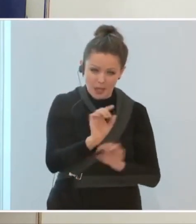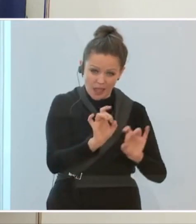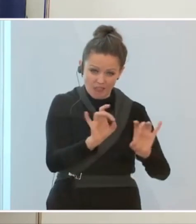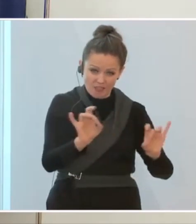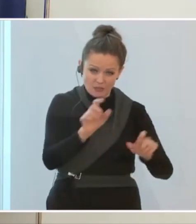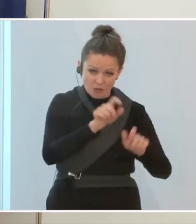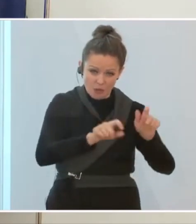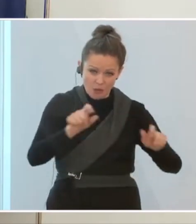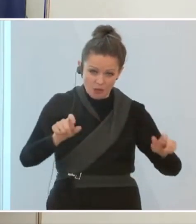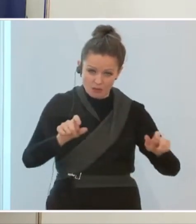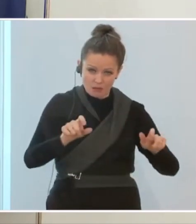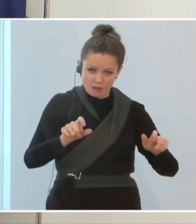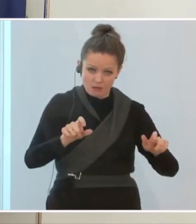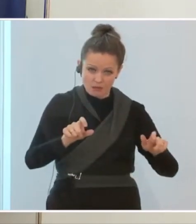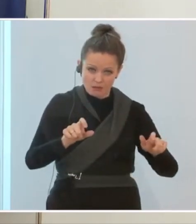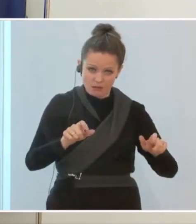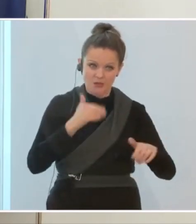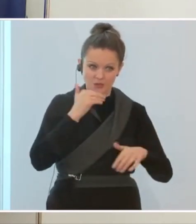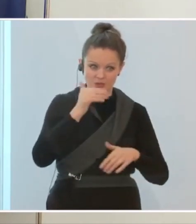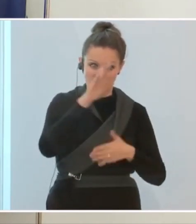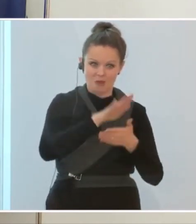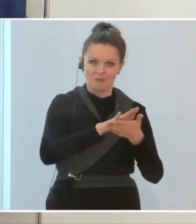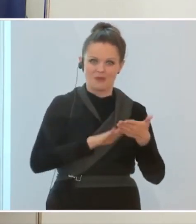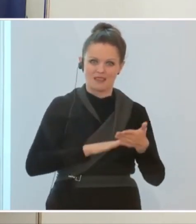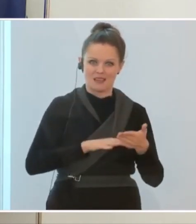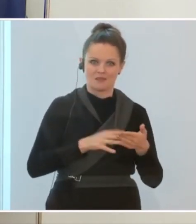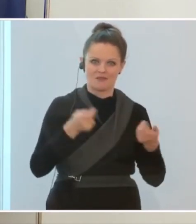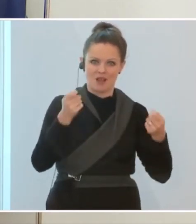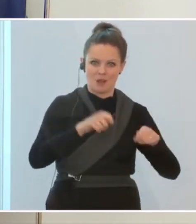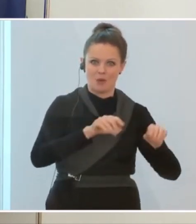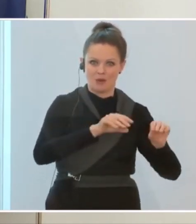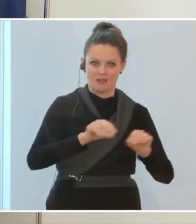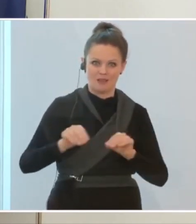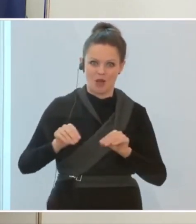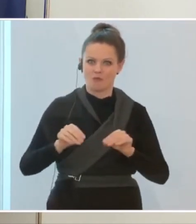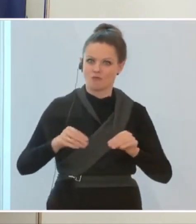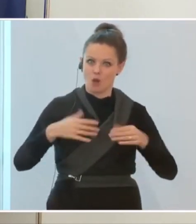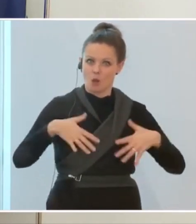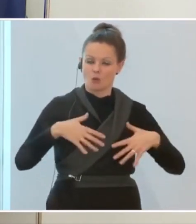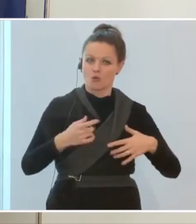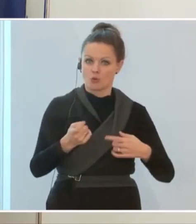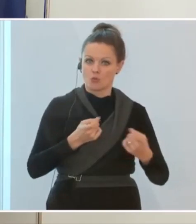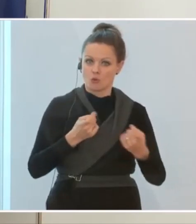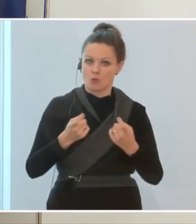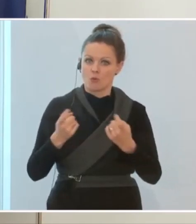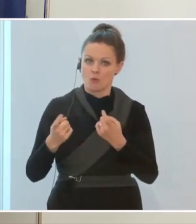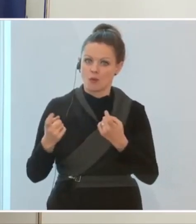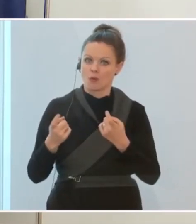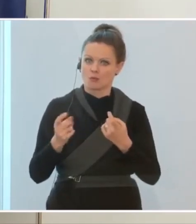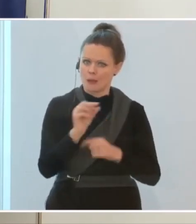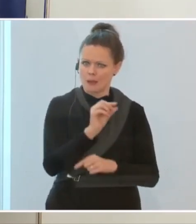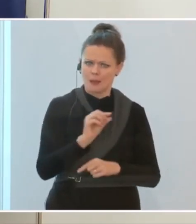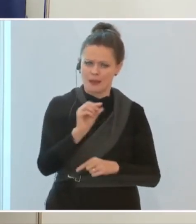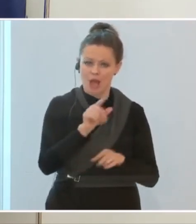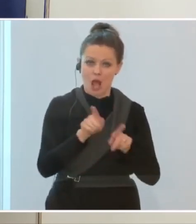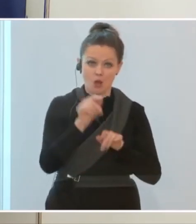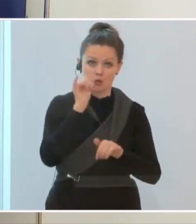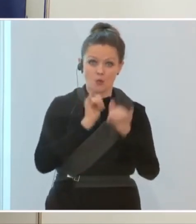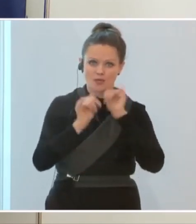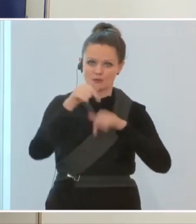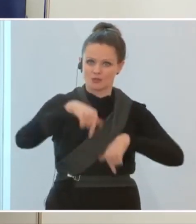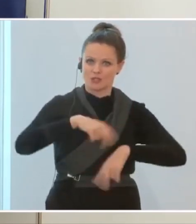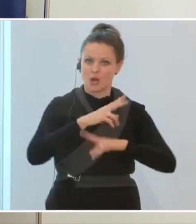Infizierten zu Beginn des Sommers, als wir den Lockdown gelockert haben. Wir hatten auch, was den Tourismus in